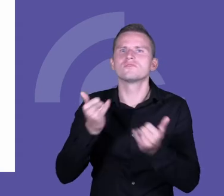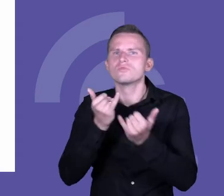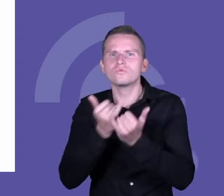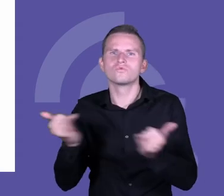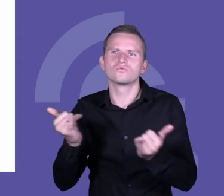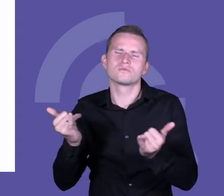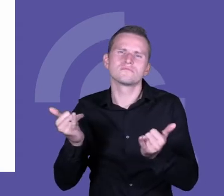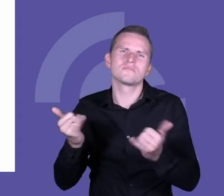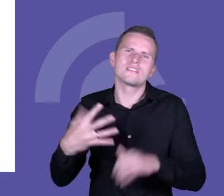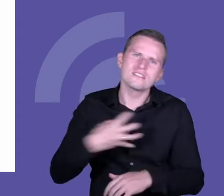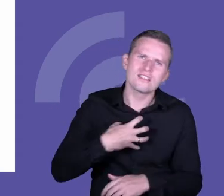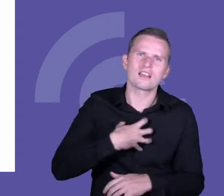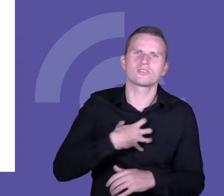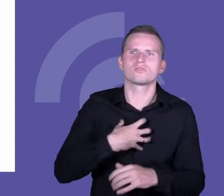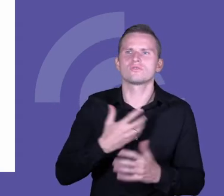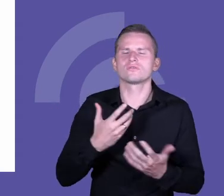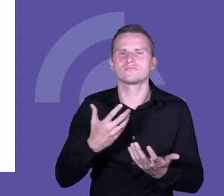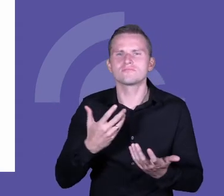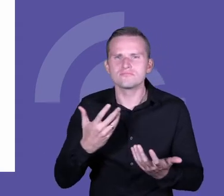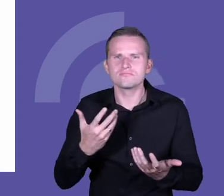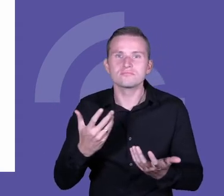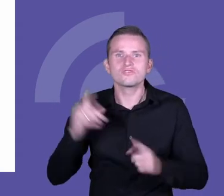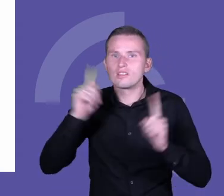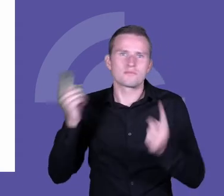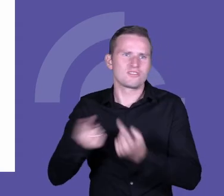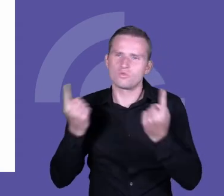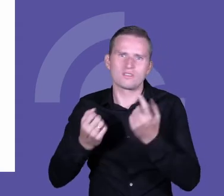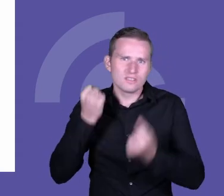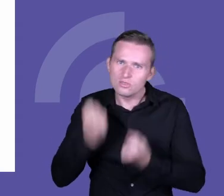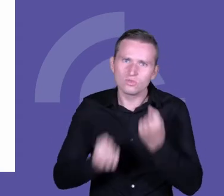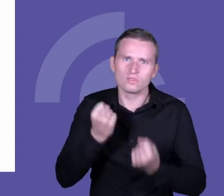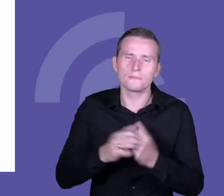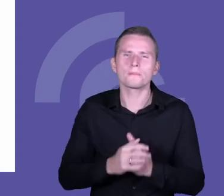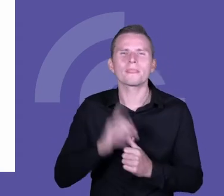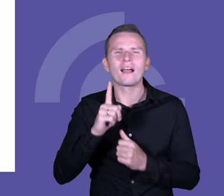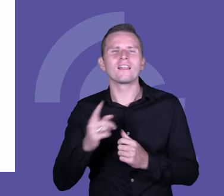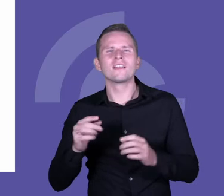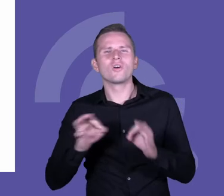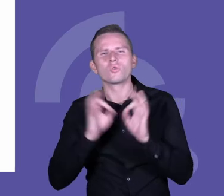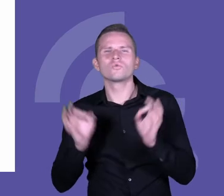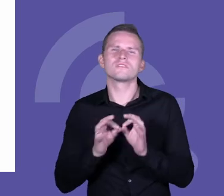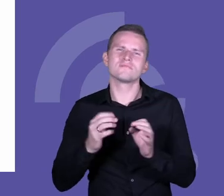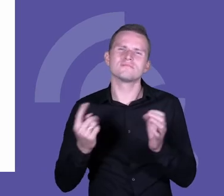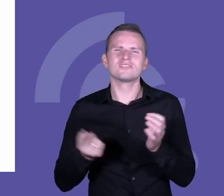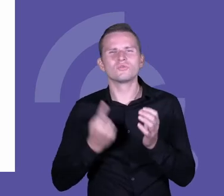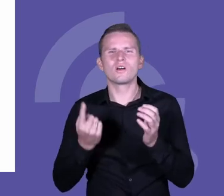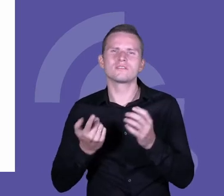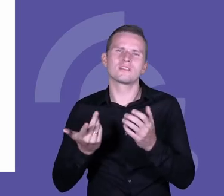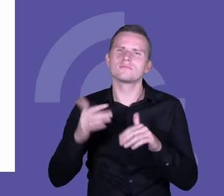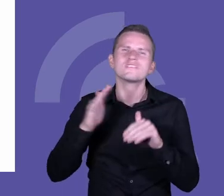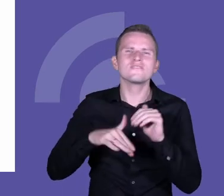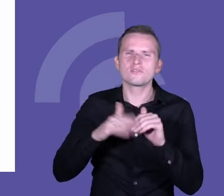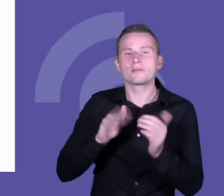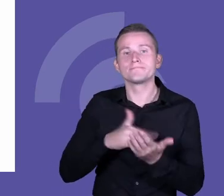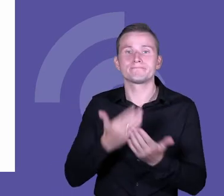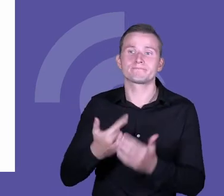trudne, ale mówię o takiej sytuacji, powiedzmy, przeciętnej, w której funkcjonujemy. Lubię to stwierdzenie. Idę